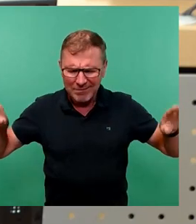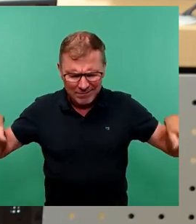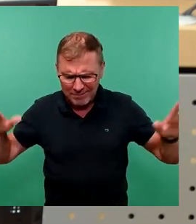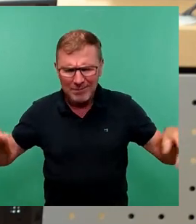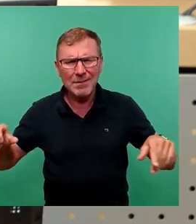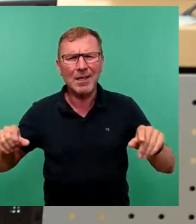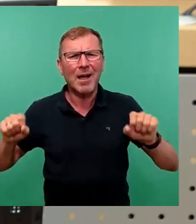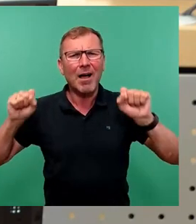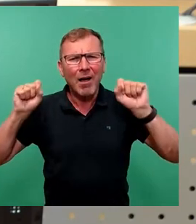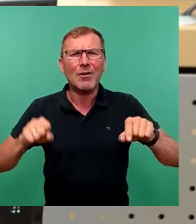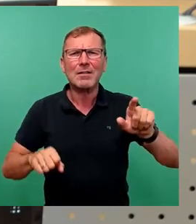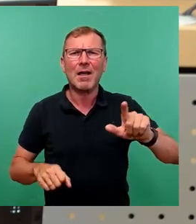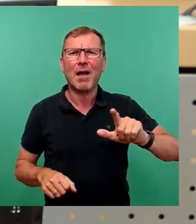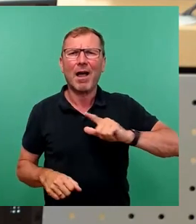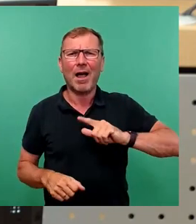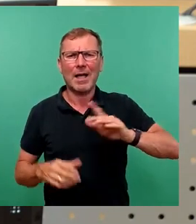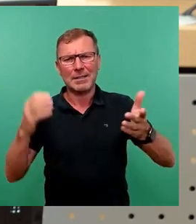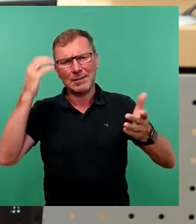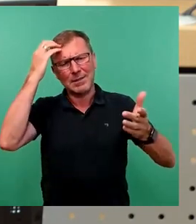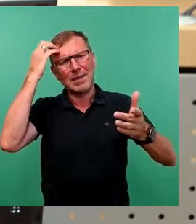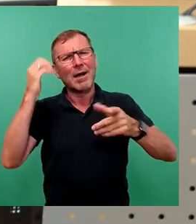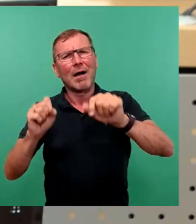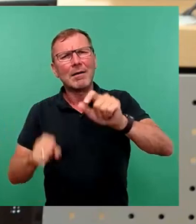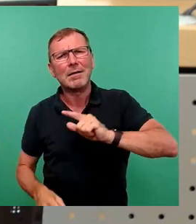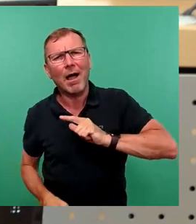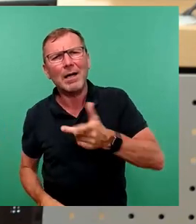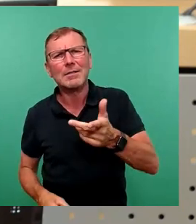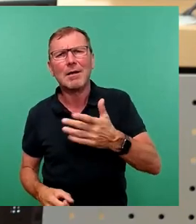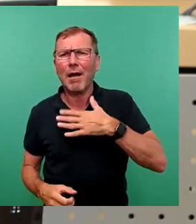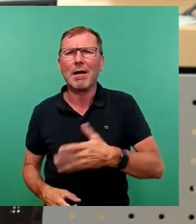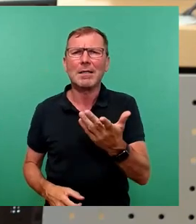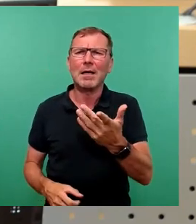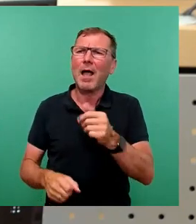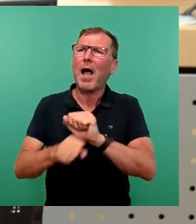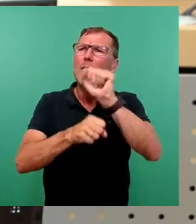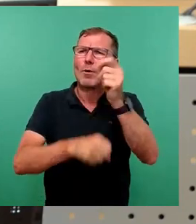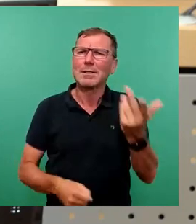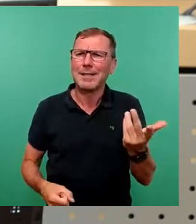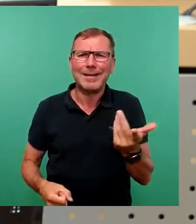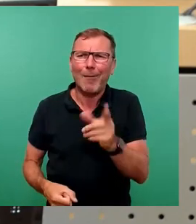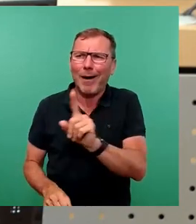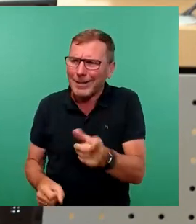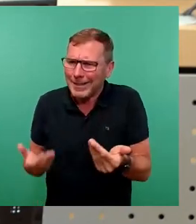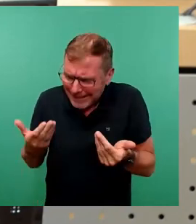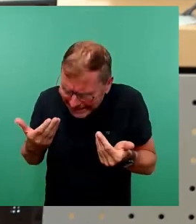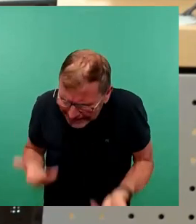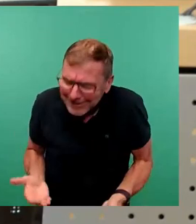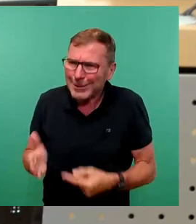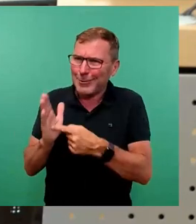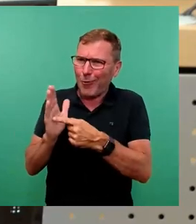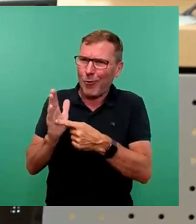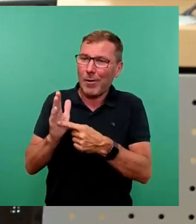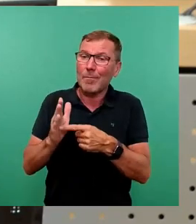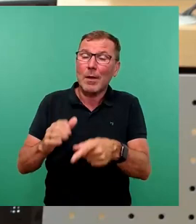Da könnte er ja im Grunde genommen auch gerne dagegen protestieren. Das war nun mal einfach so. Und die Linke hat